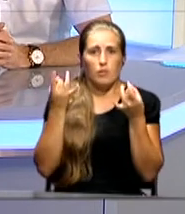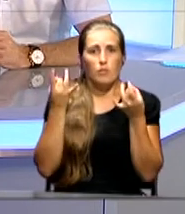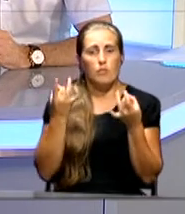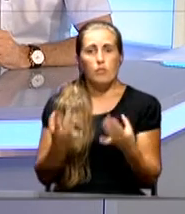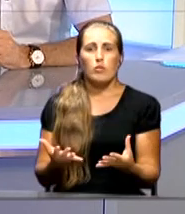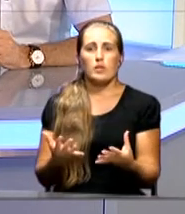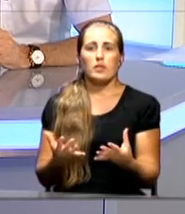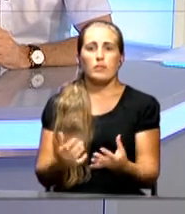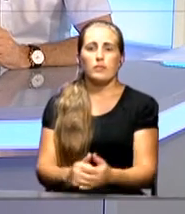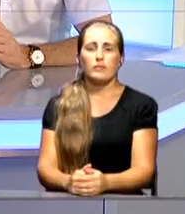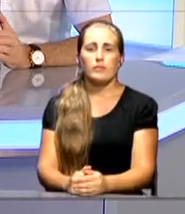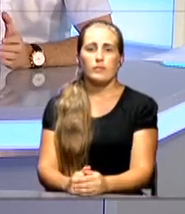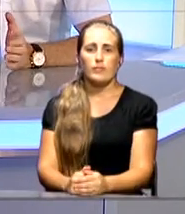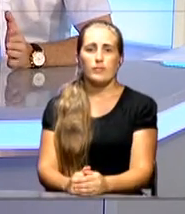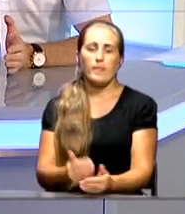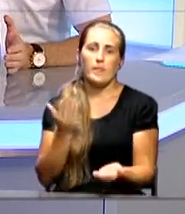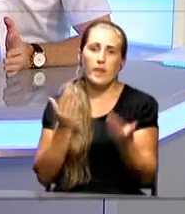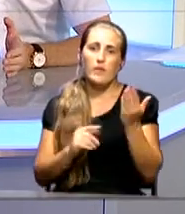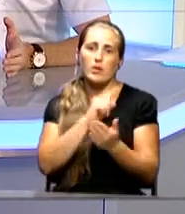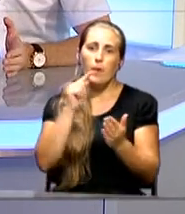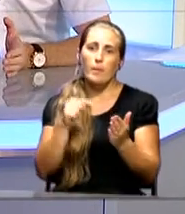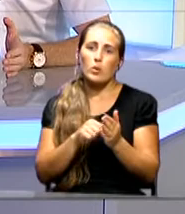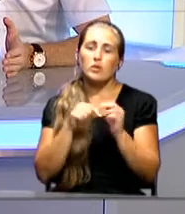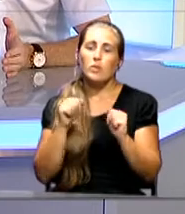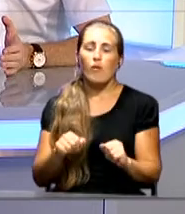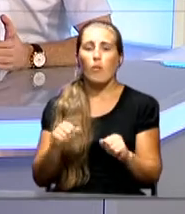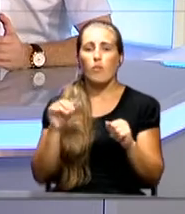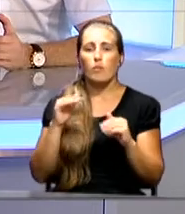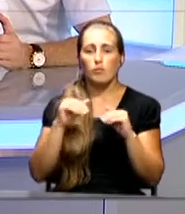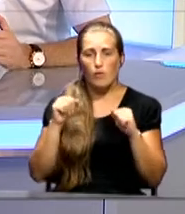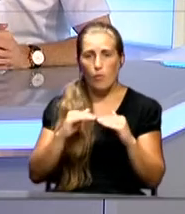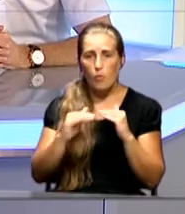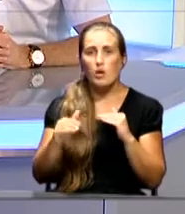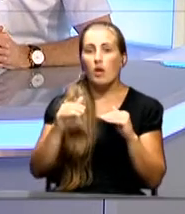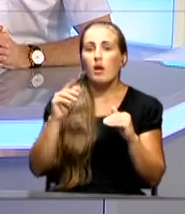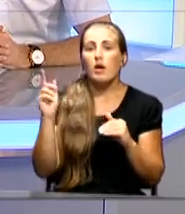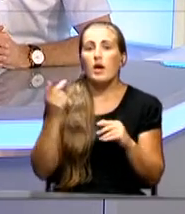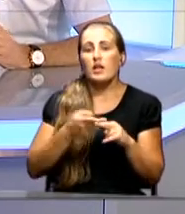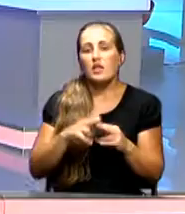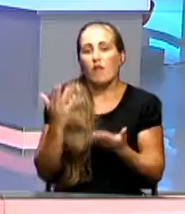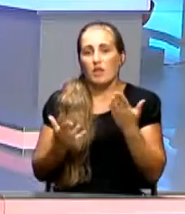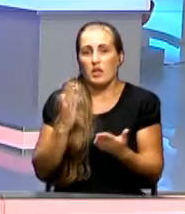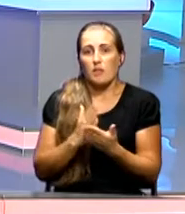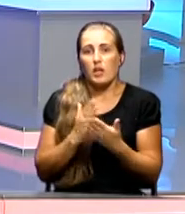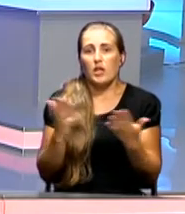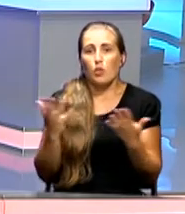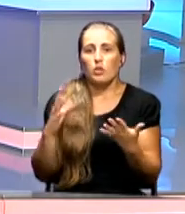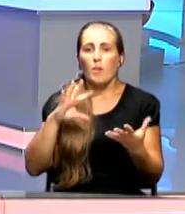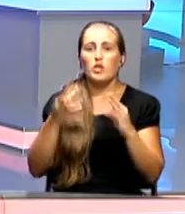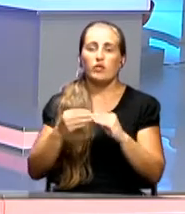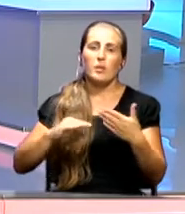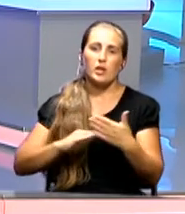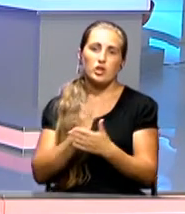наверное, вопрос в правовом поле, в первую очередь, но, наверное, имеет какой-то общественно